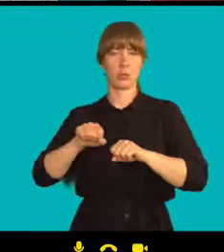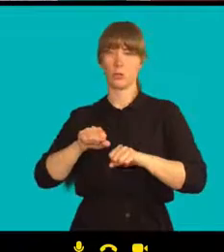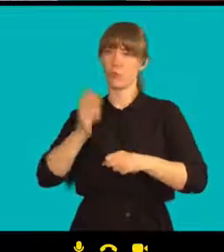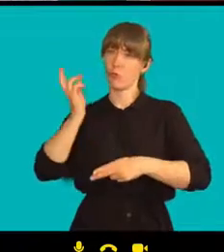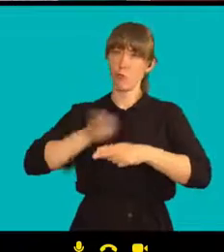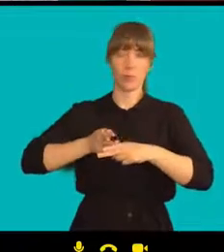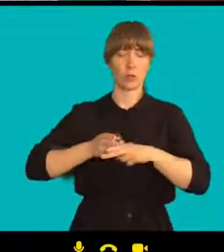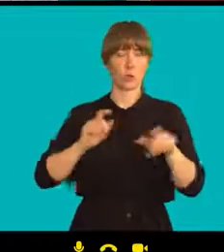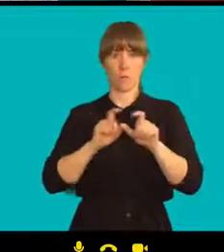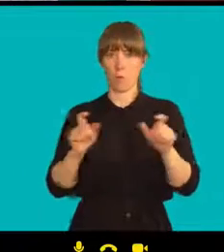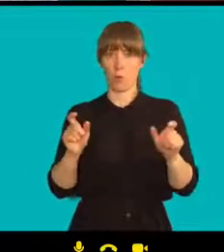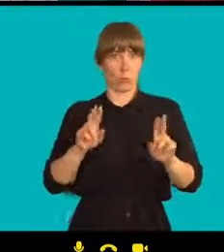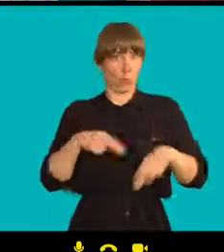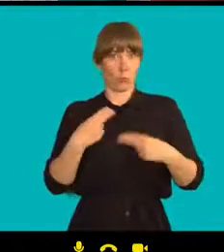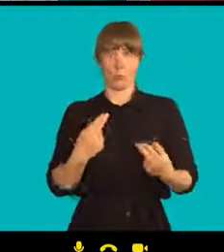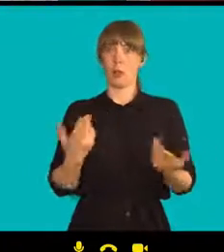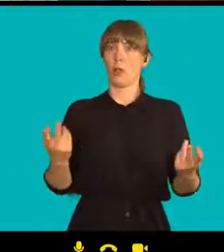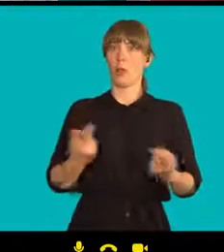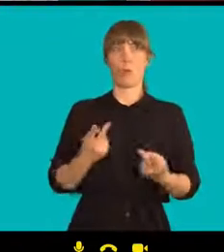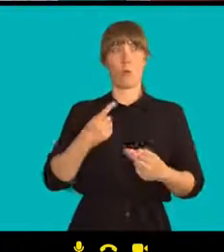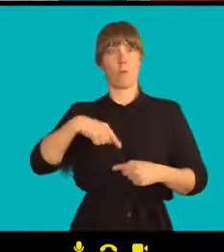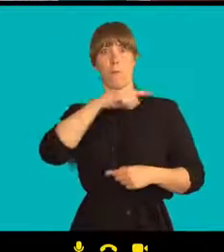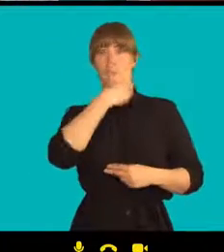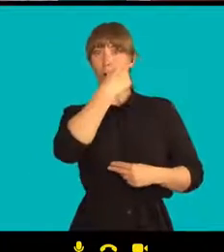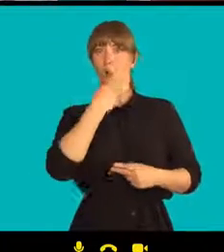zahraničí jako někdo, s kým se můžeme bavit.